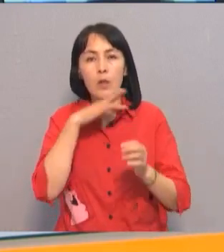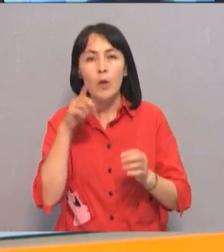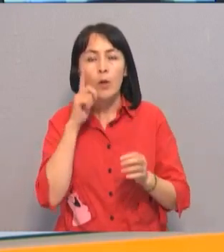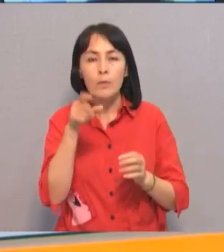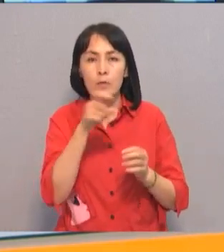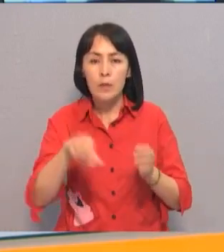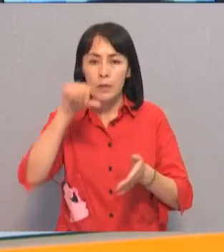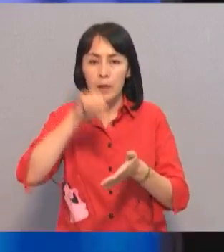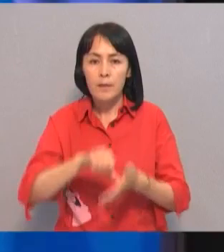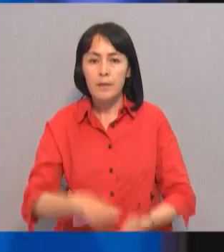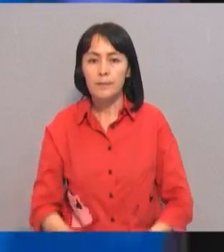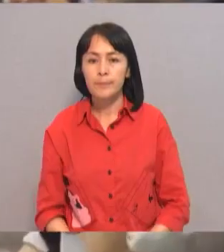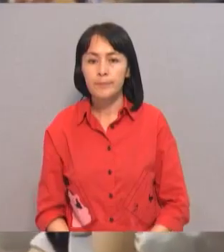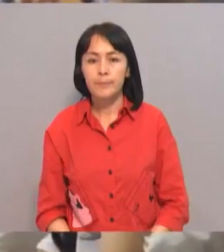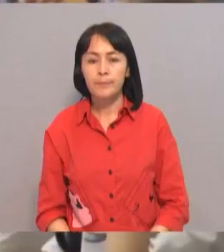студент қатысты.